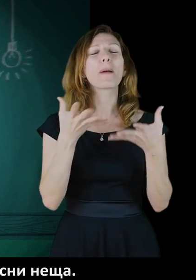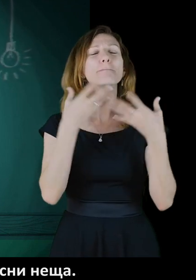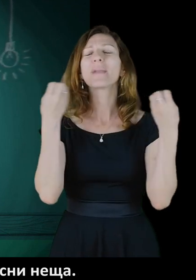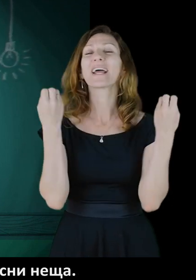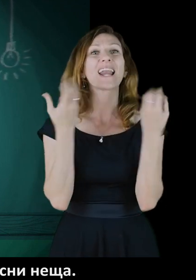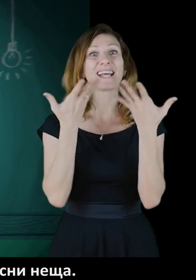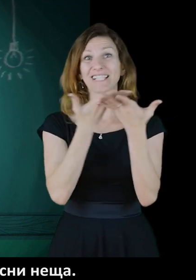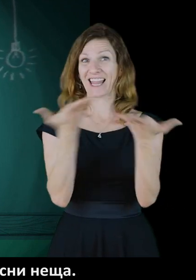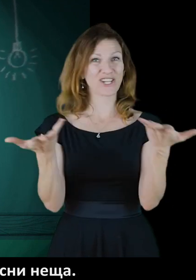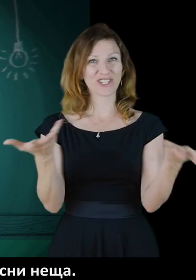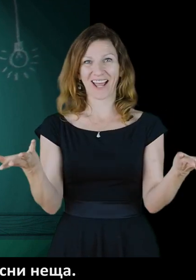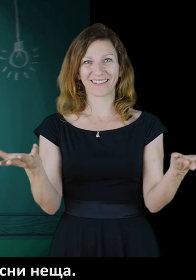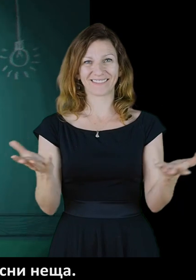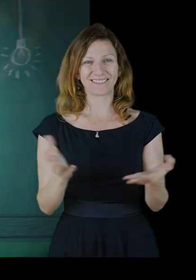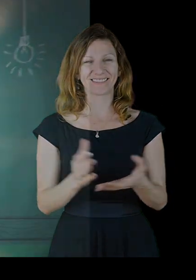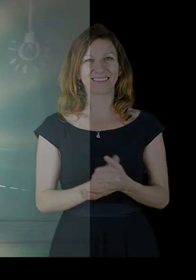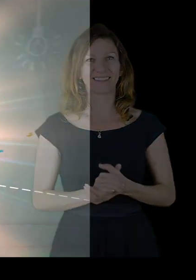създаде и прекрасни неща.